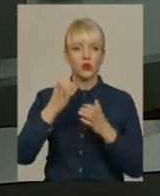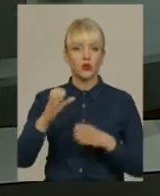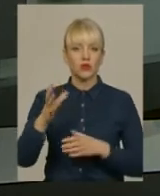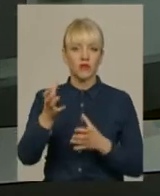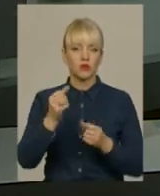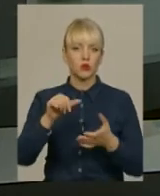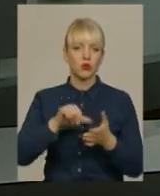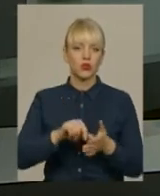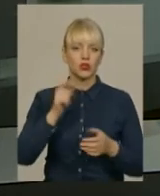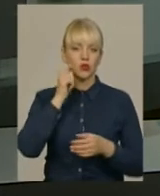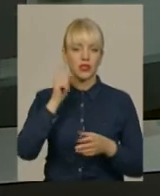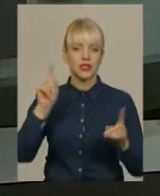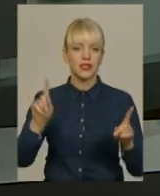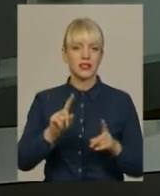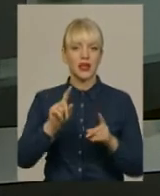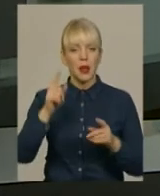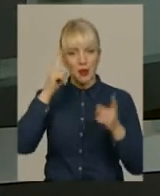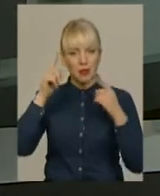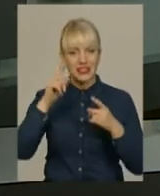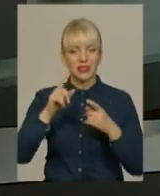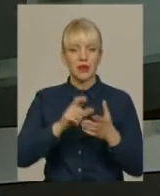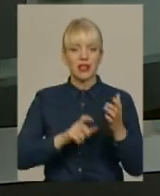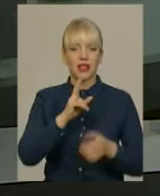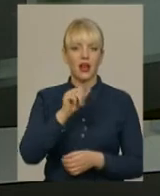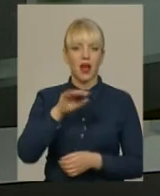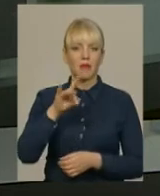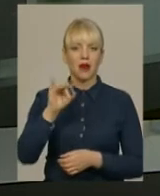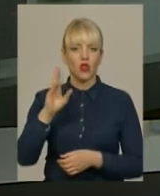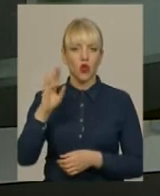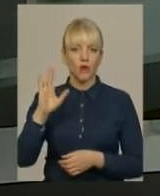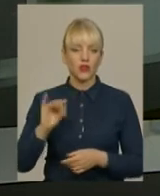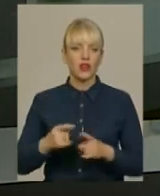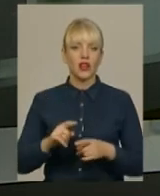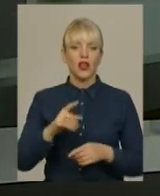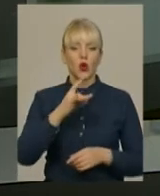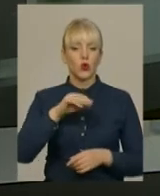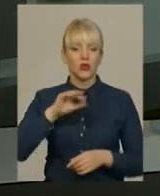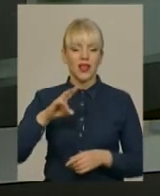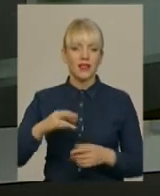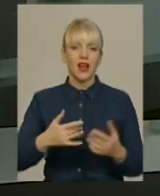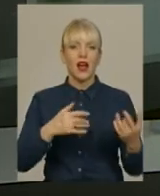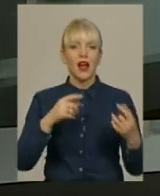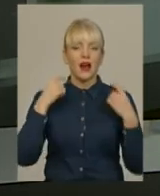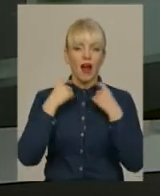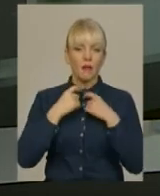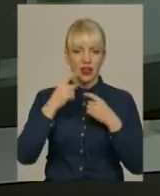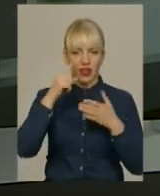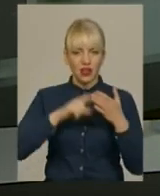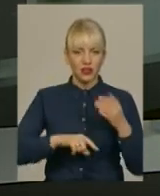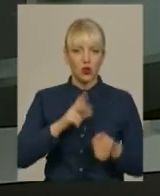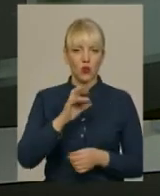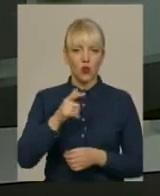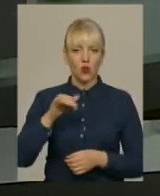участь українські письменники «Брати Капранові», київський гурт «Рутенія», капелан Лора Когут, народний артист України